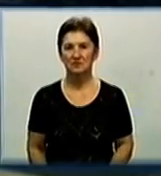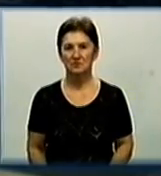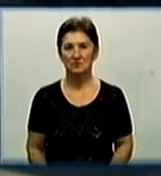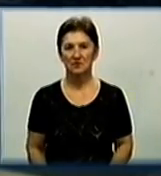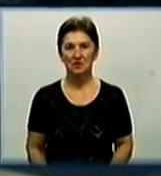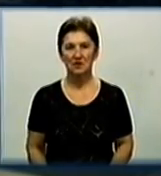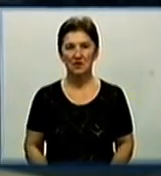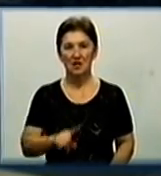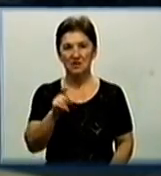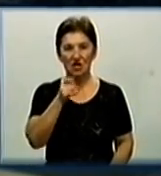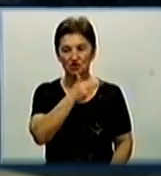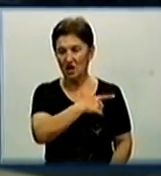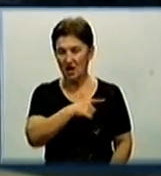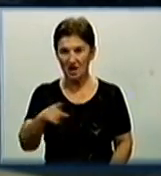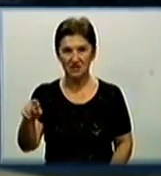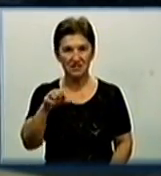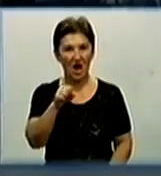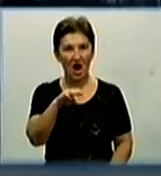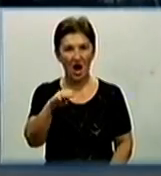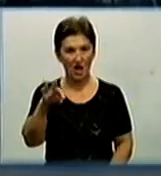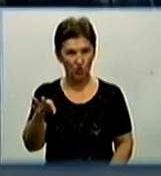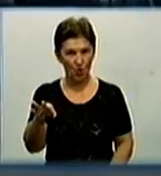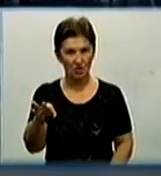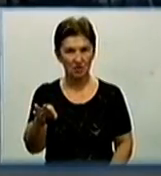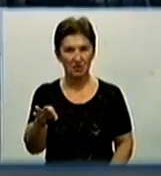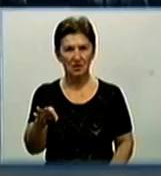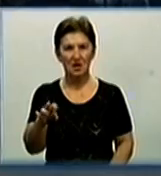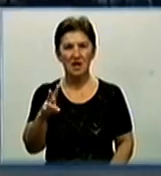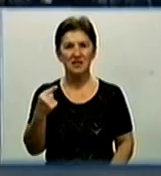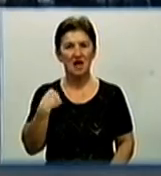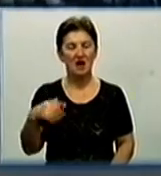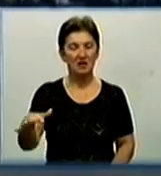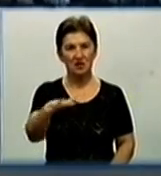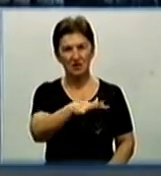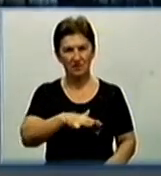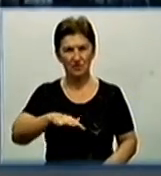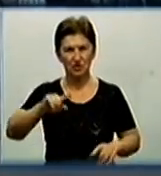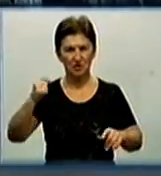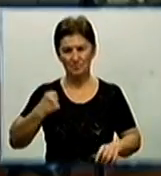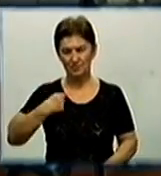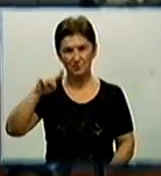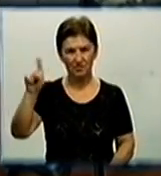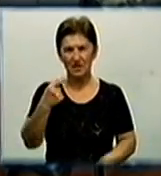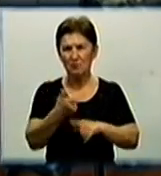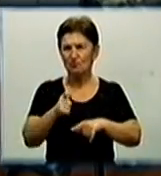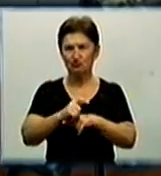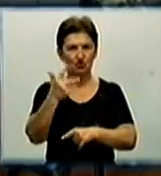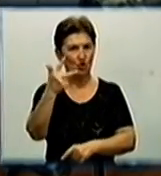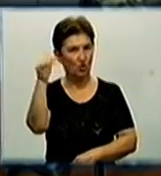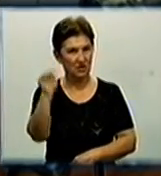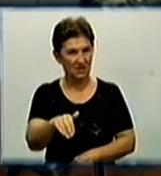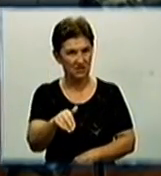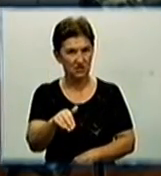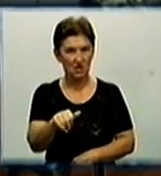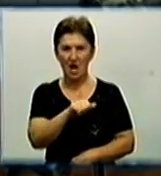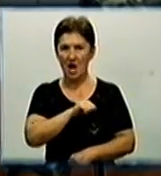За час проведення АТО захищати територіальну цілісність країни на Кіровоградщині мобілізовано більше трьох тисяч чоловіків, причому третина з